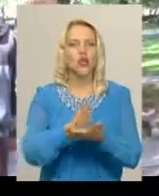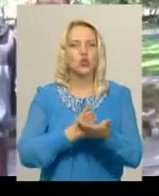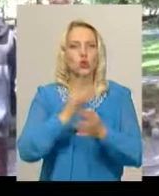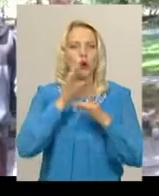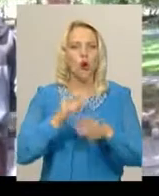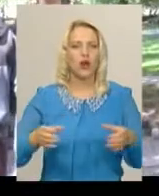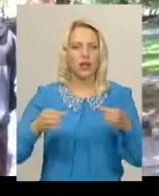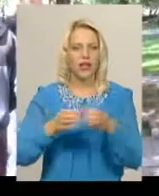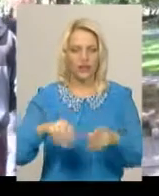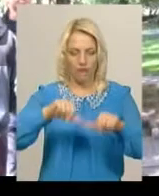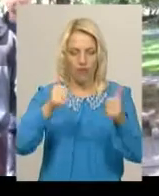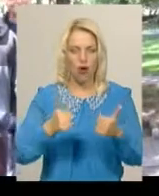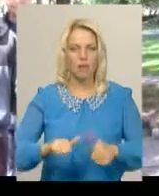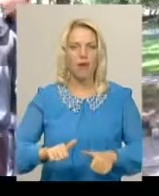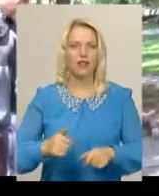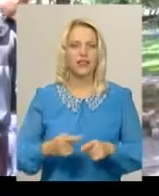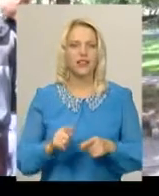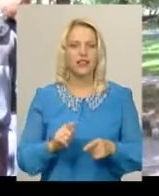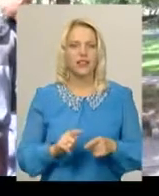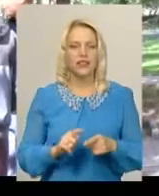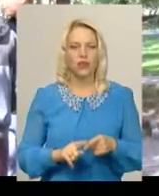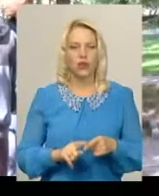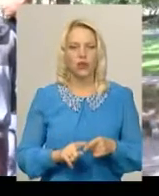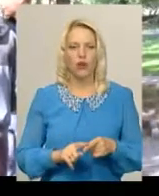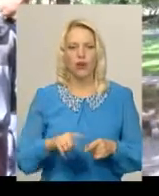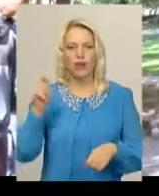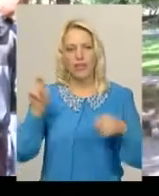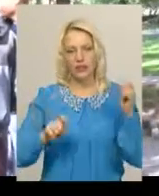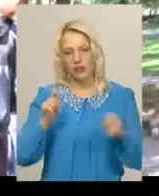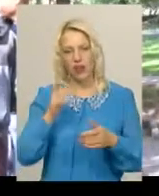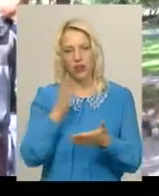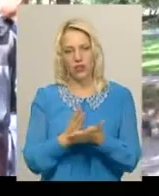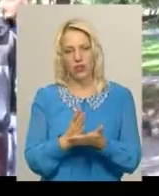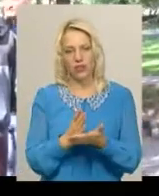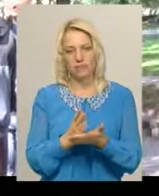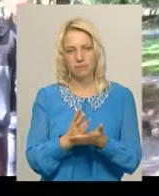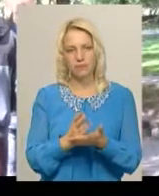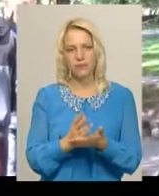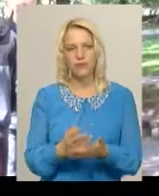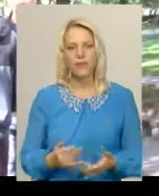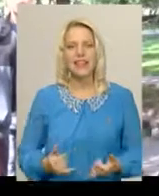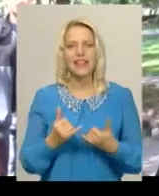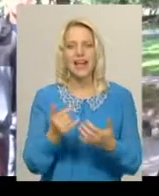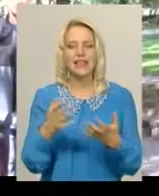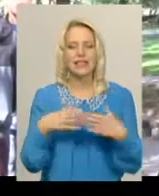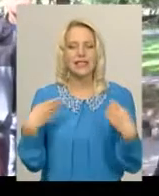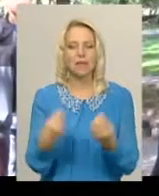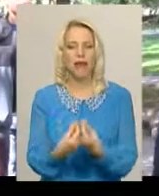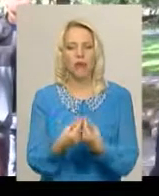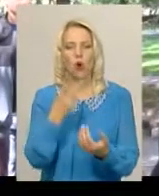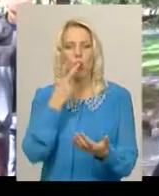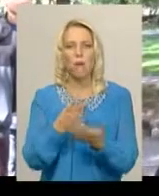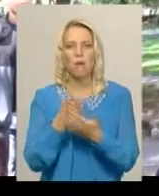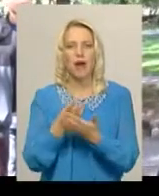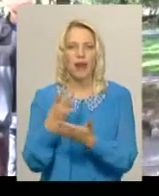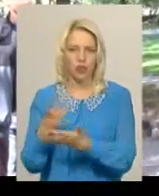формат фестивалю, я вже повторююся, скажу, що для сімейного перегляду, але він не такий, не затягнутий, він не довгий.